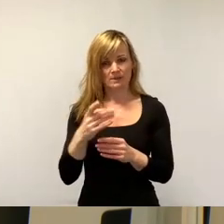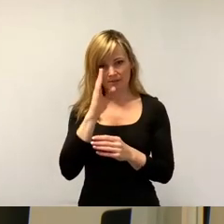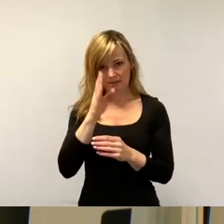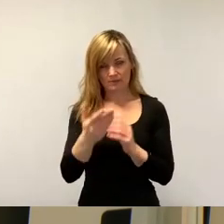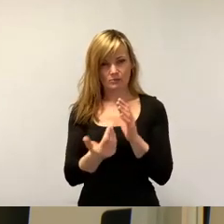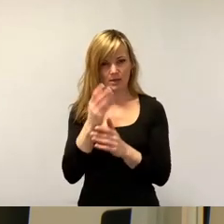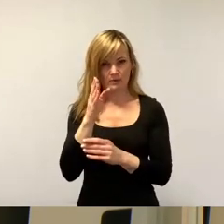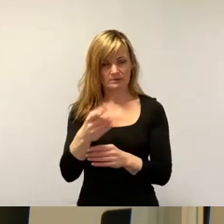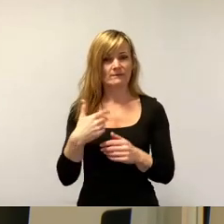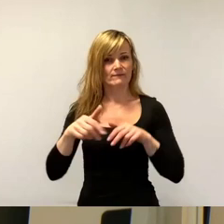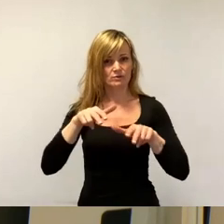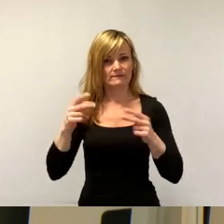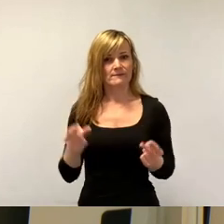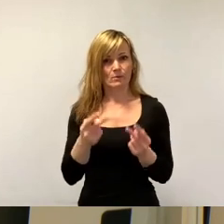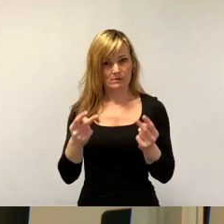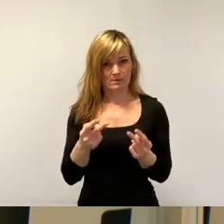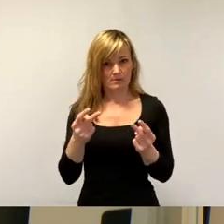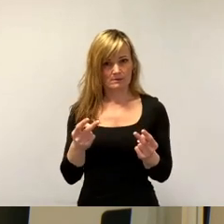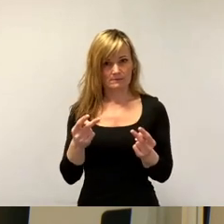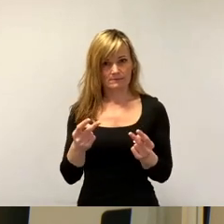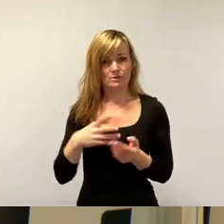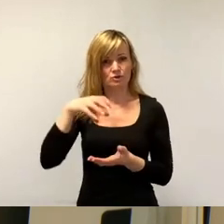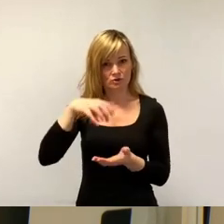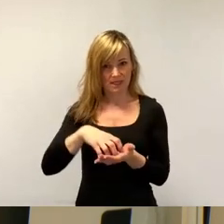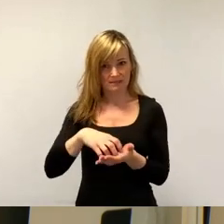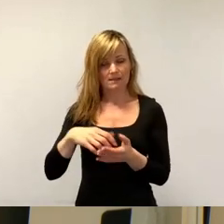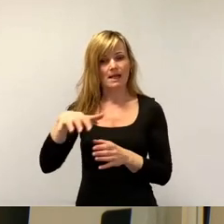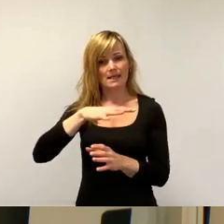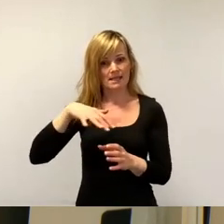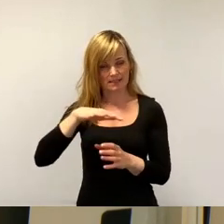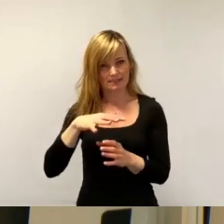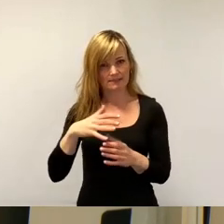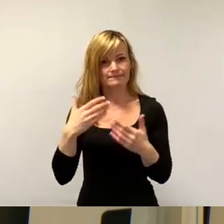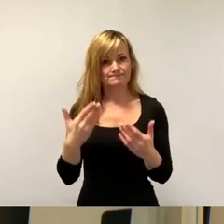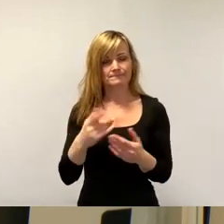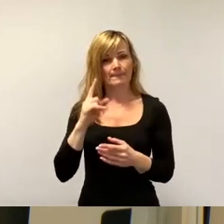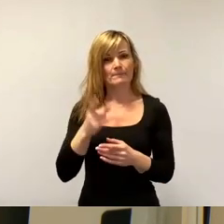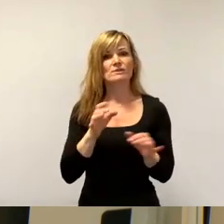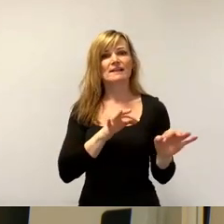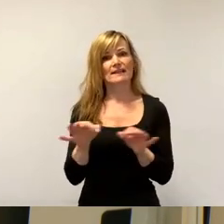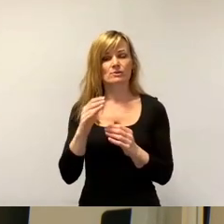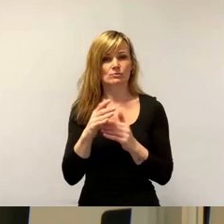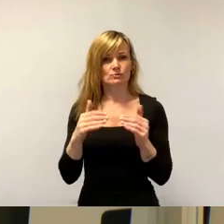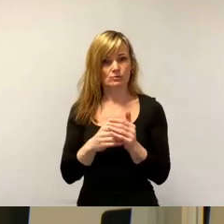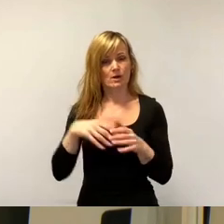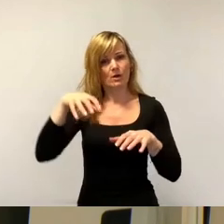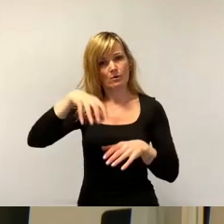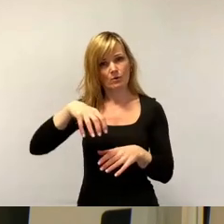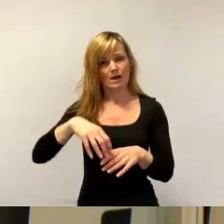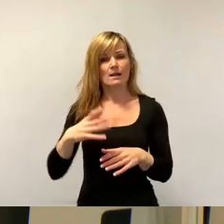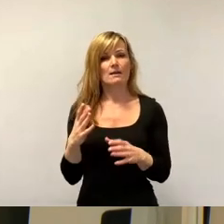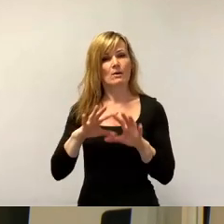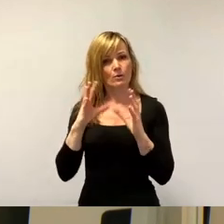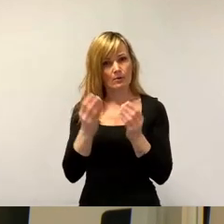Wirtschaftsförderer, sowohl in der Stadt als auch im Land, müssen in ihrer Regelstruktur sowohl lokale als auch globale Unternehmen